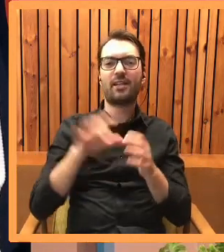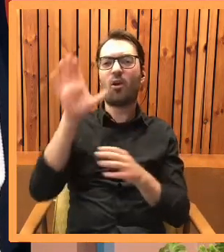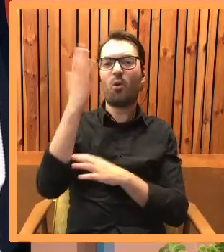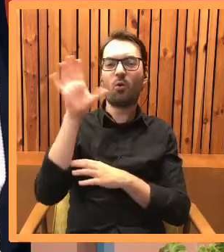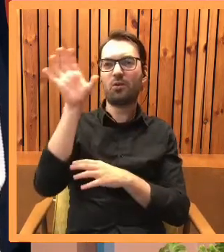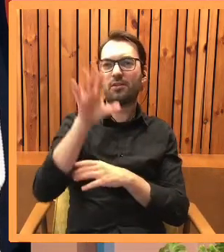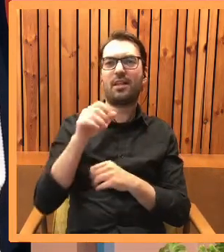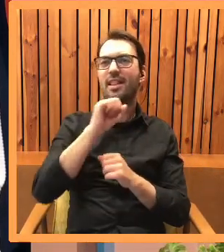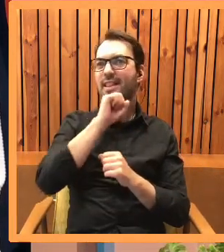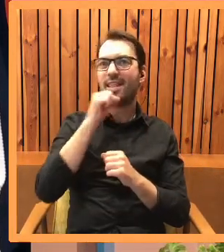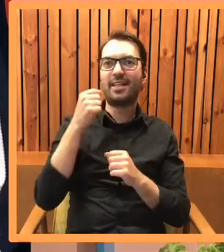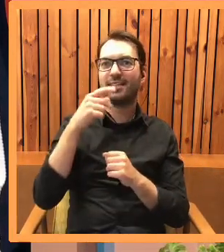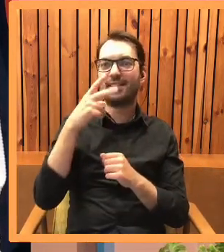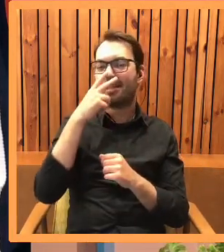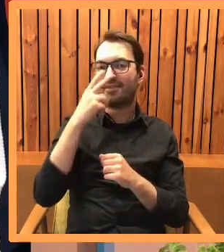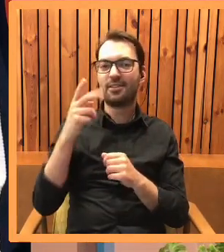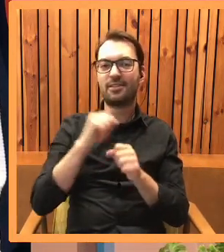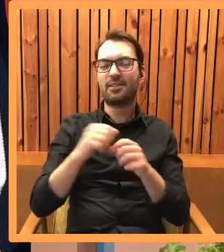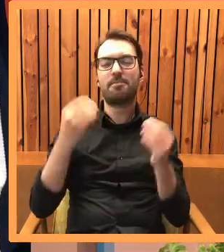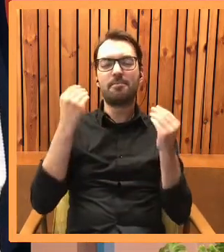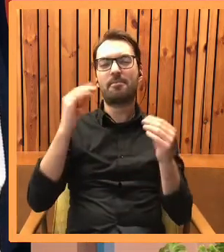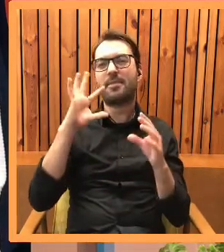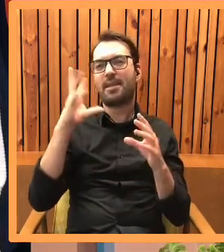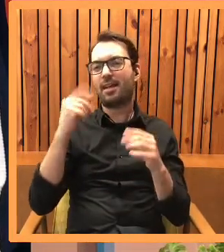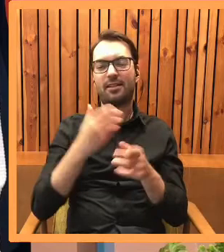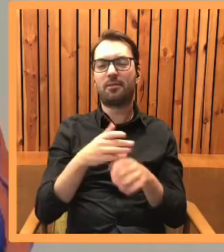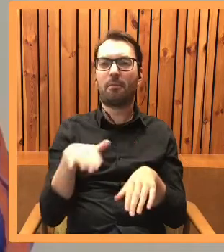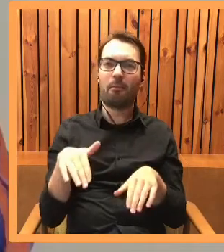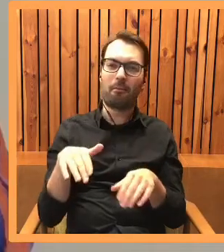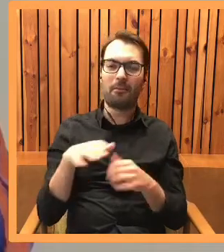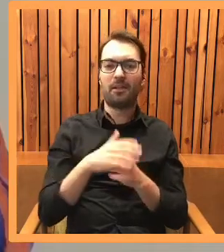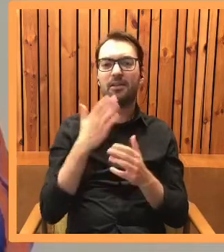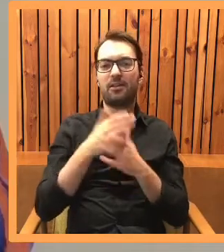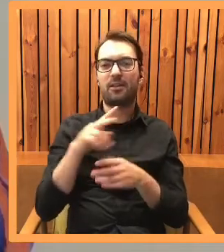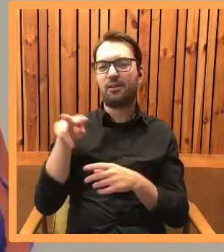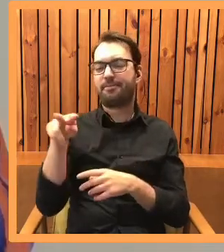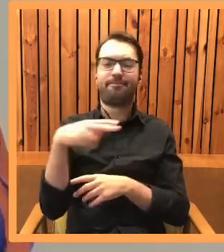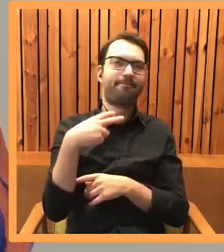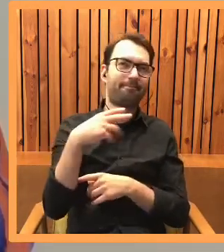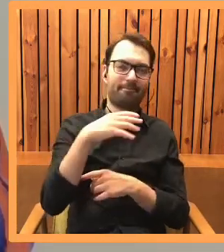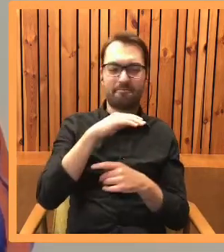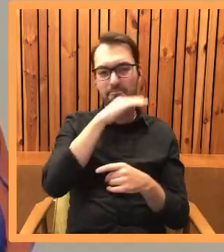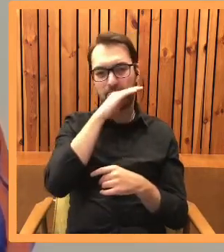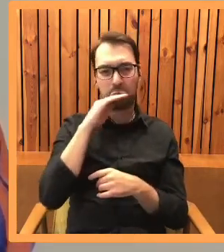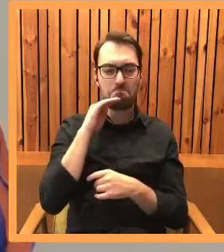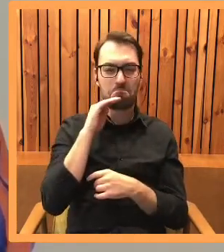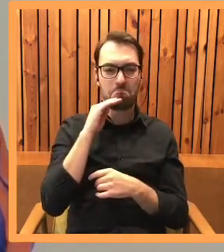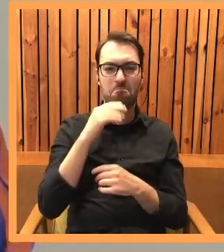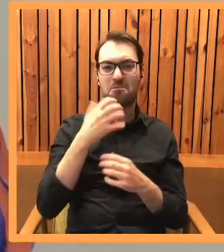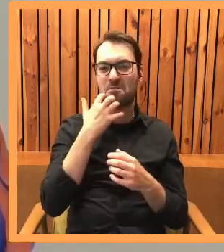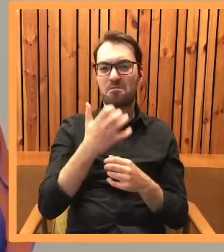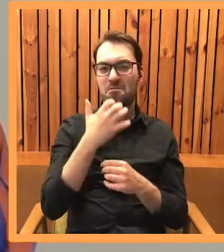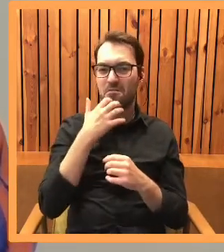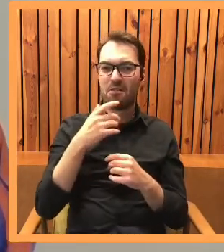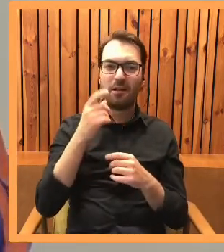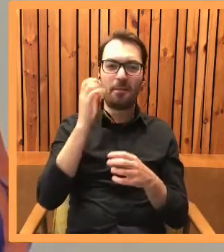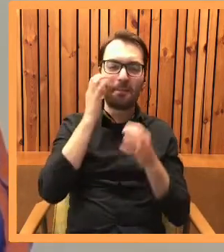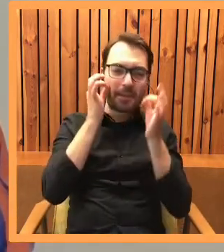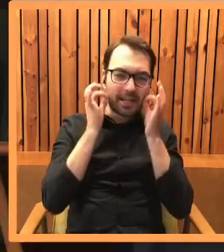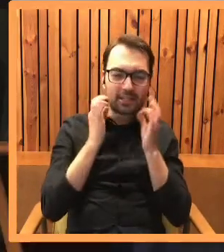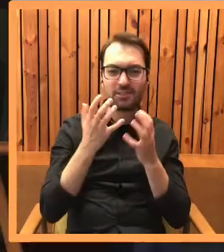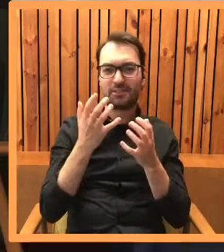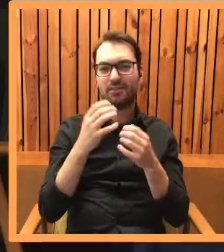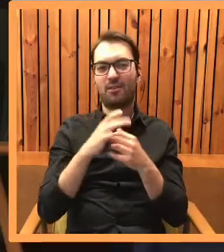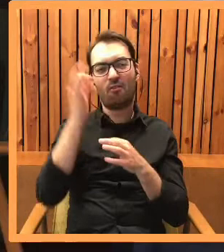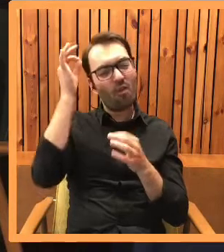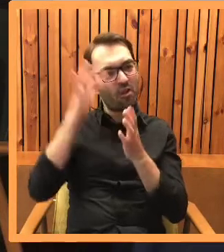lustrze i mimo to nigdy nie dostrzegała, jaka jest piękna i silna. Zawsze tylko odwracała się skrzywiona od tafli i narzekała, a to na pryszcze, a to